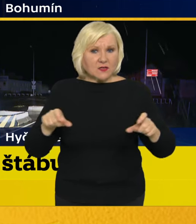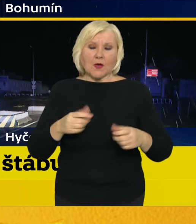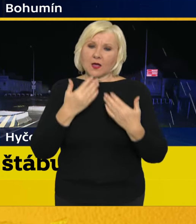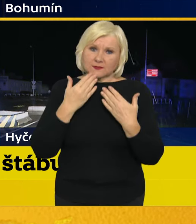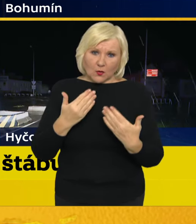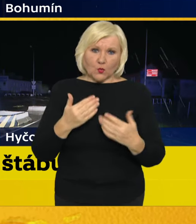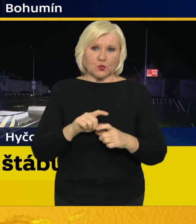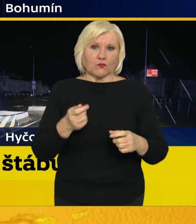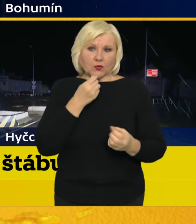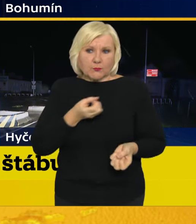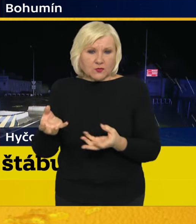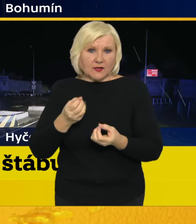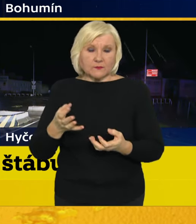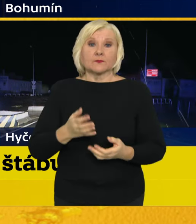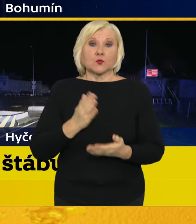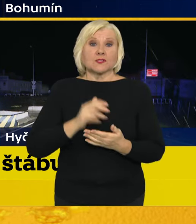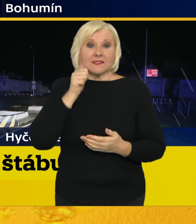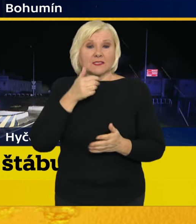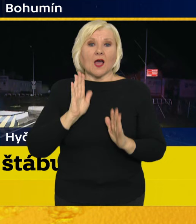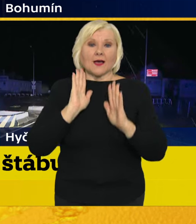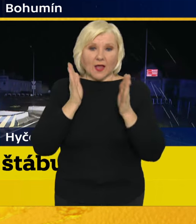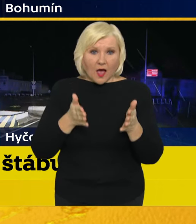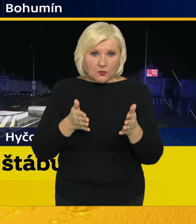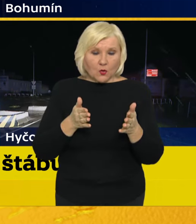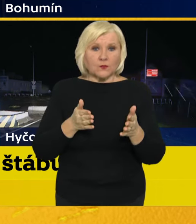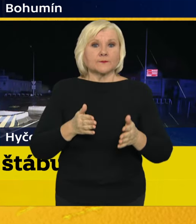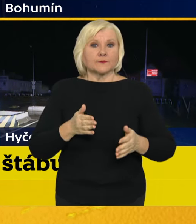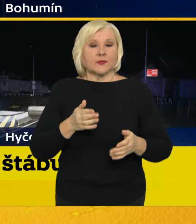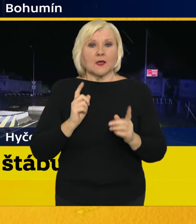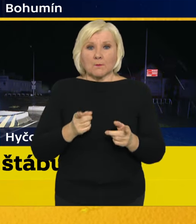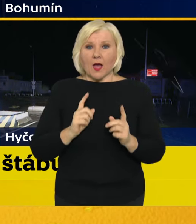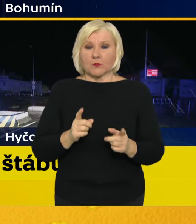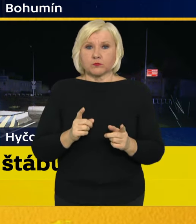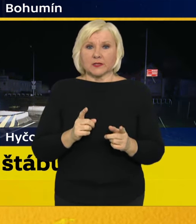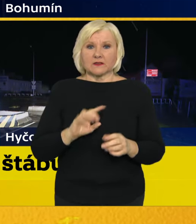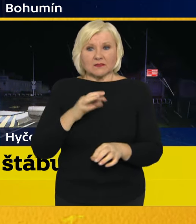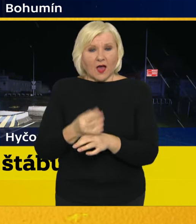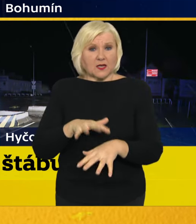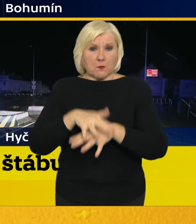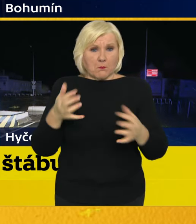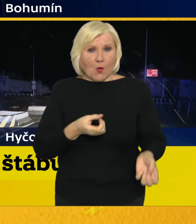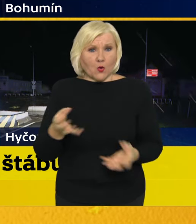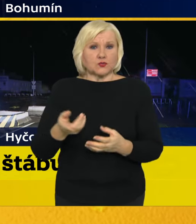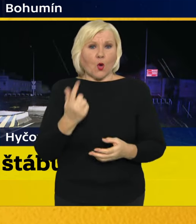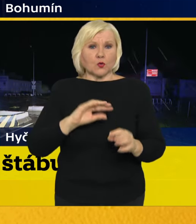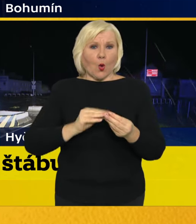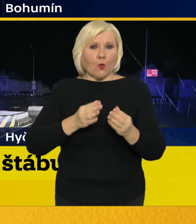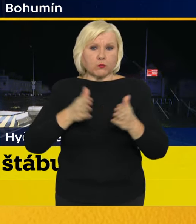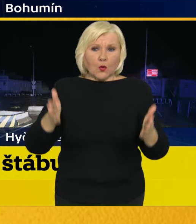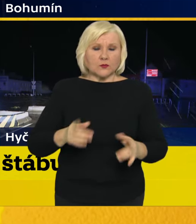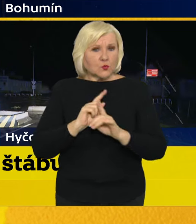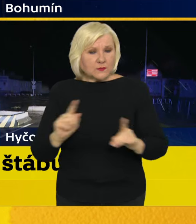Máme už signalizované na zítřejší ráno poměrně velké objemy darů od některých řetězců. A